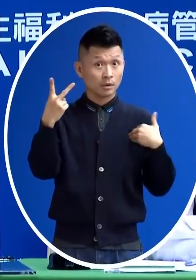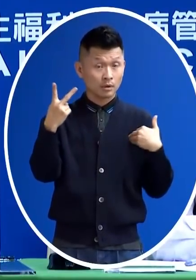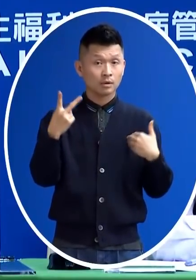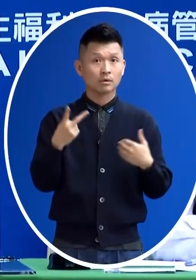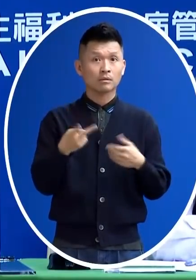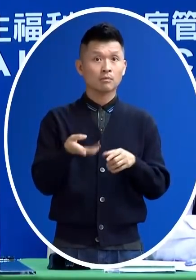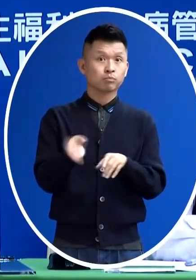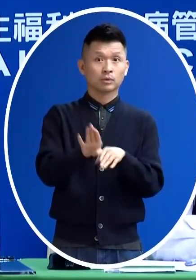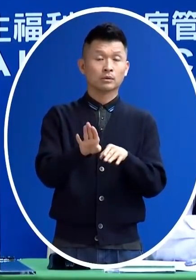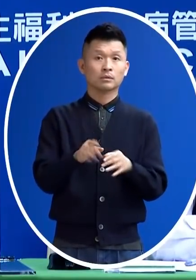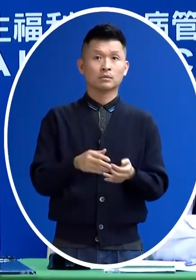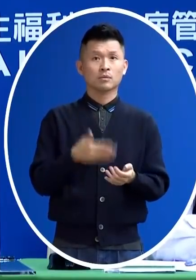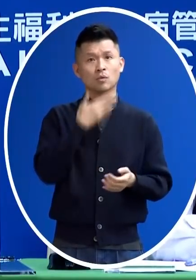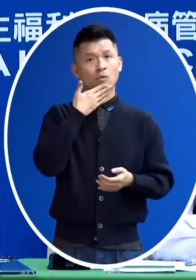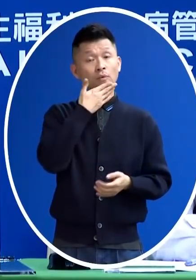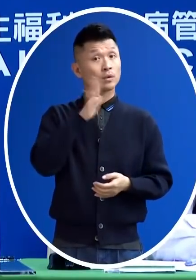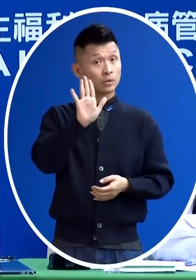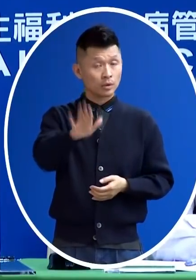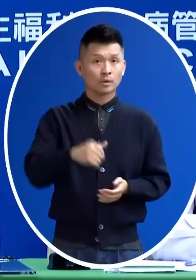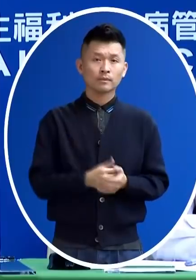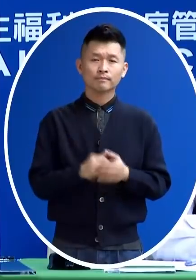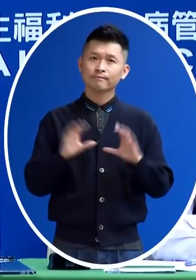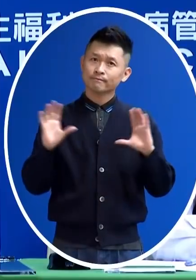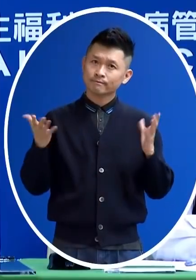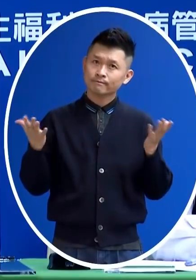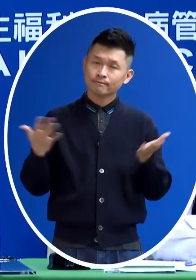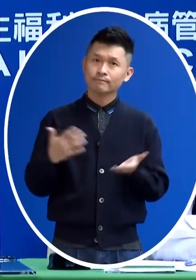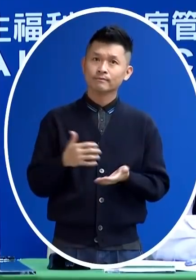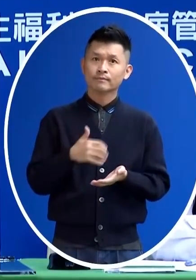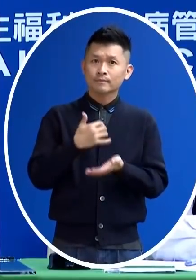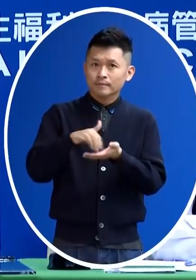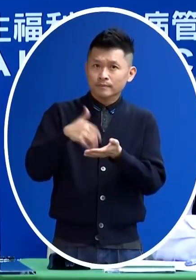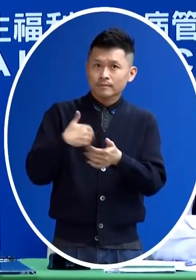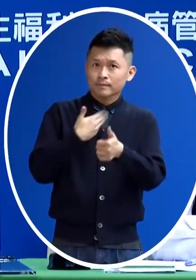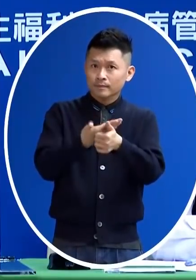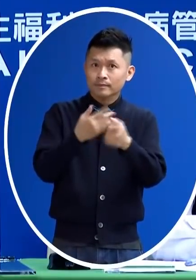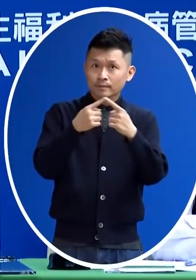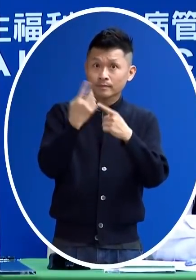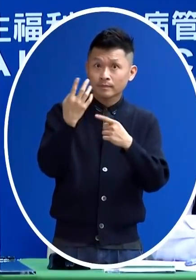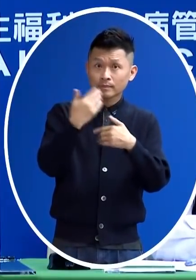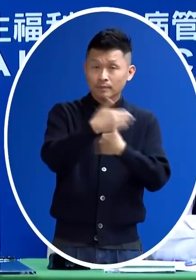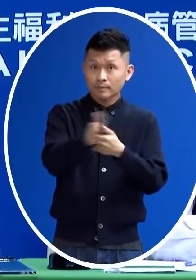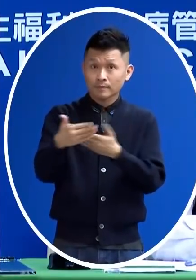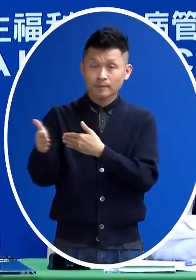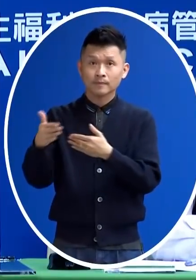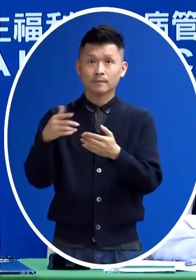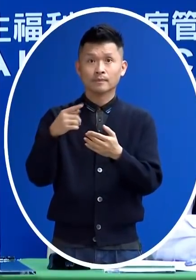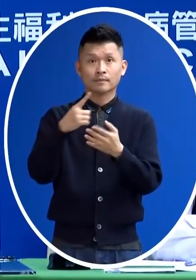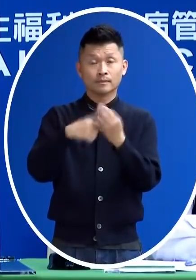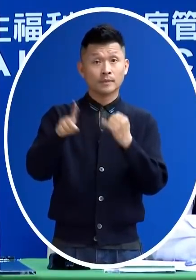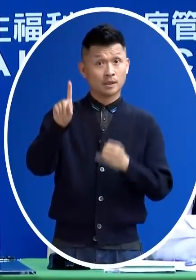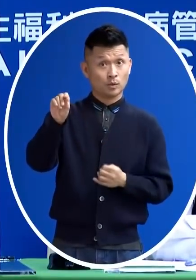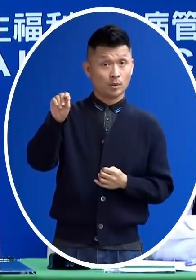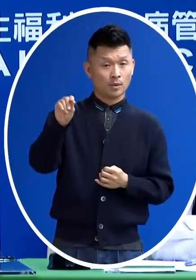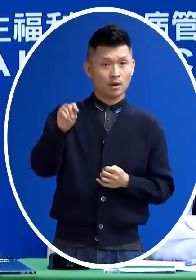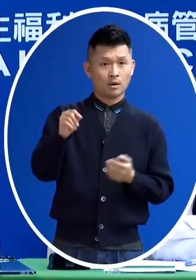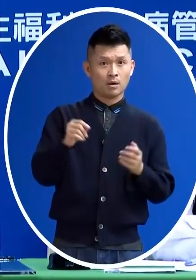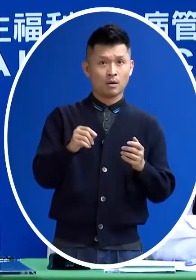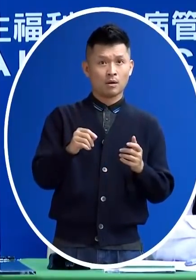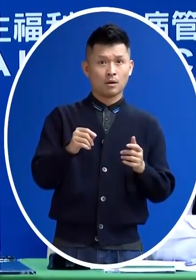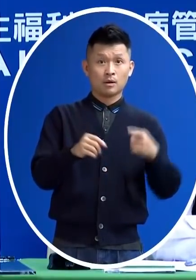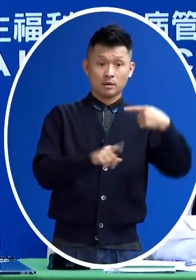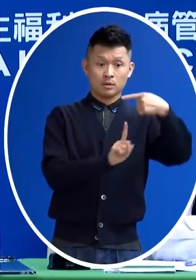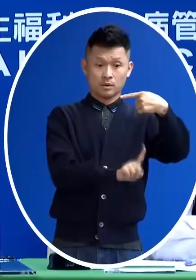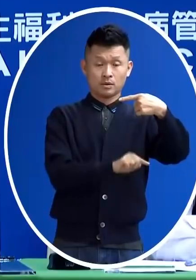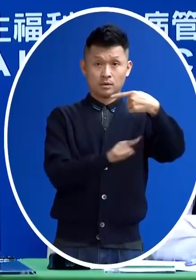所以他是有效益的那約瑞可以多出提供大概將近1萬間在熱門的時間 1